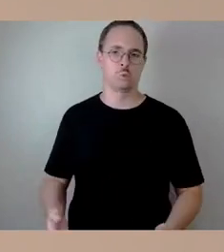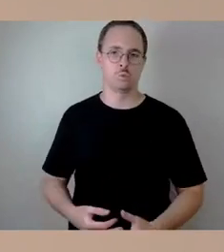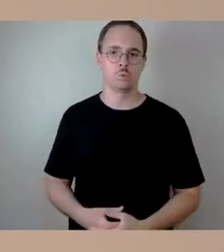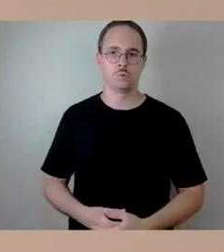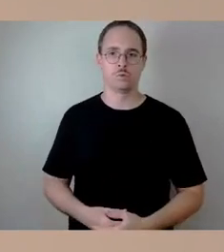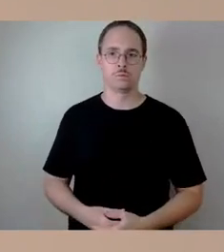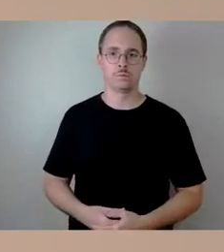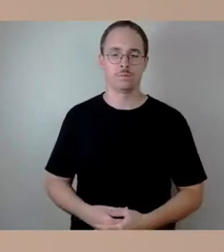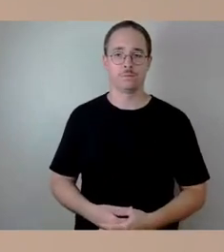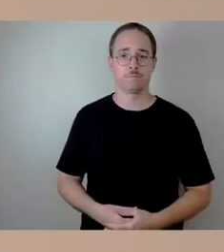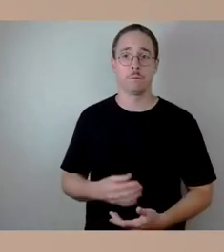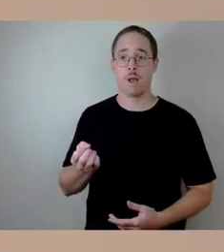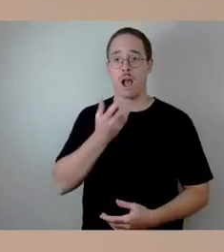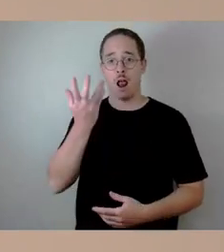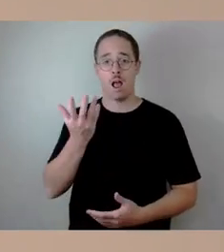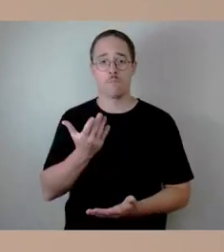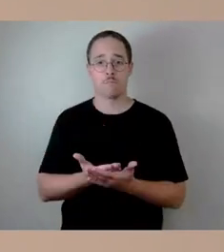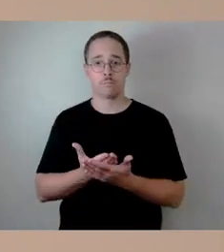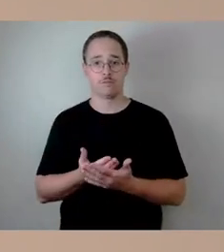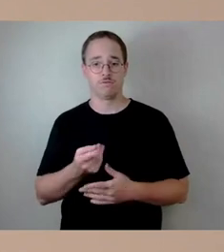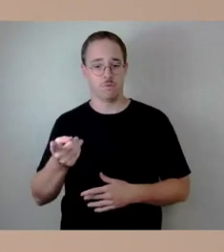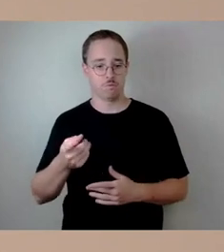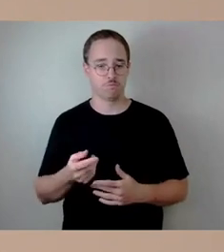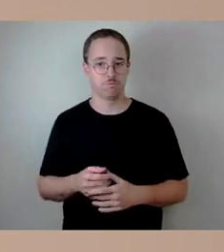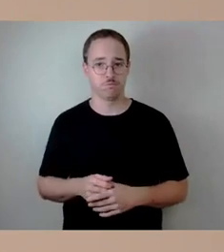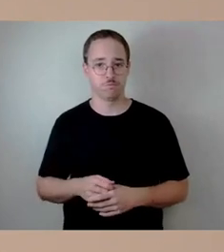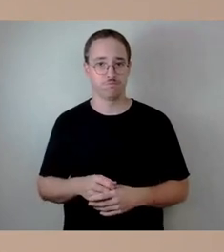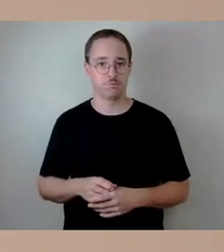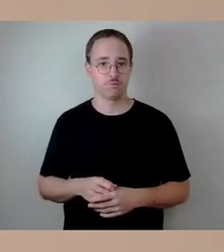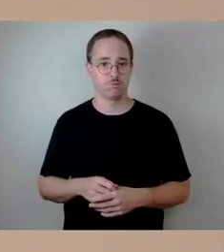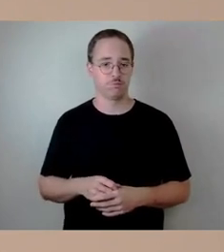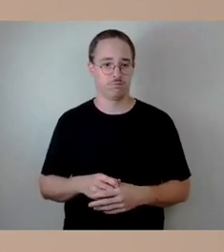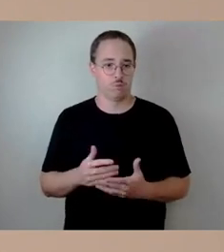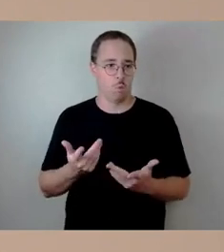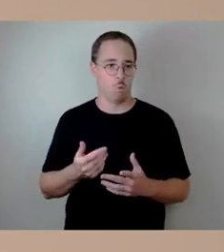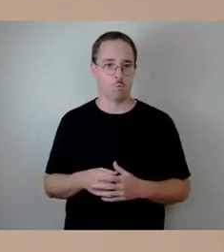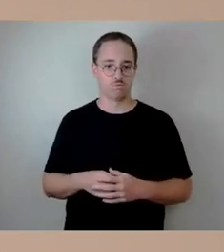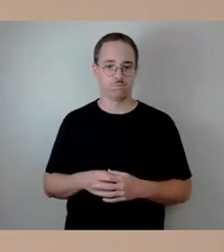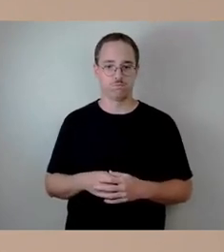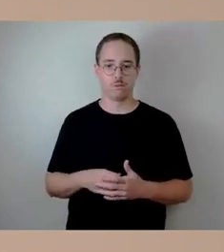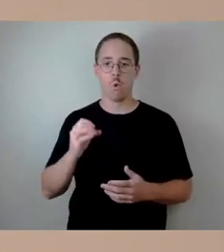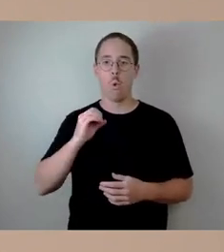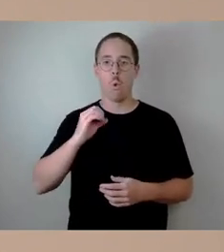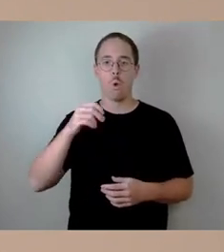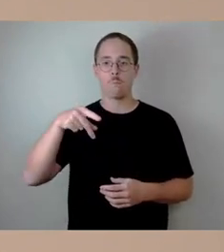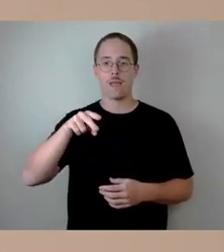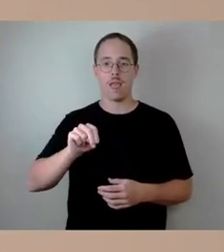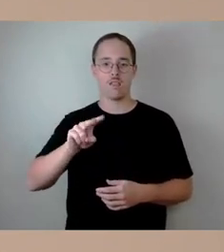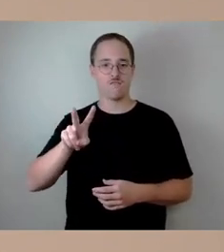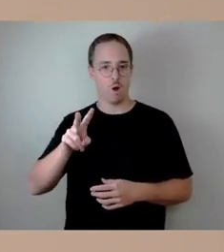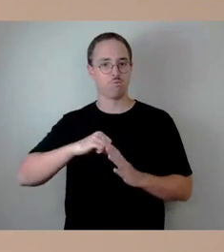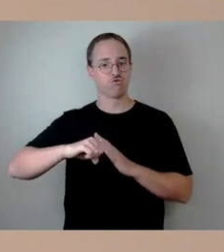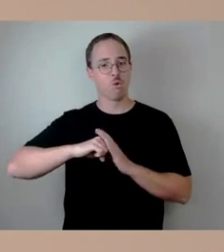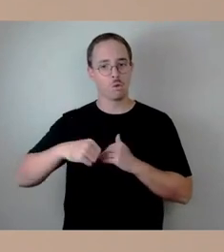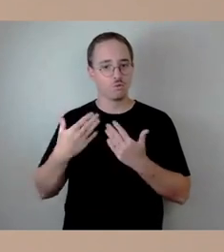Beschleunigung des ÖPNV-Verkehrs, den wir in dem Abschnitt mit der Maßnahme, mit dem Umbau